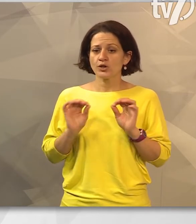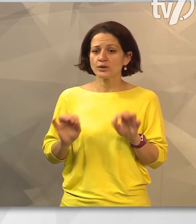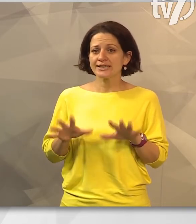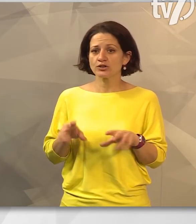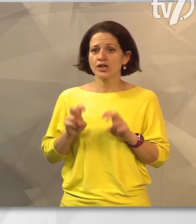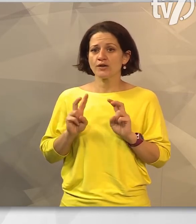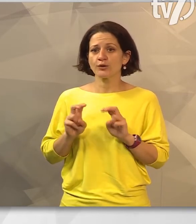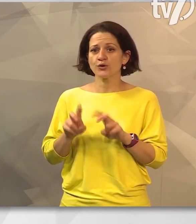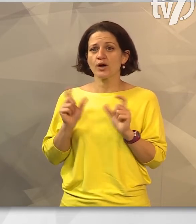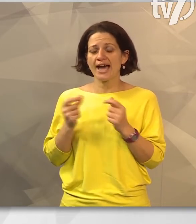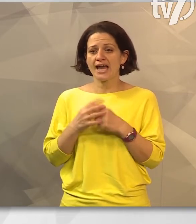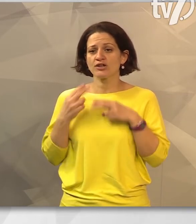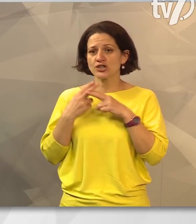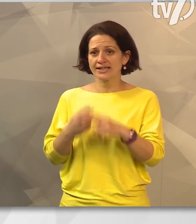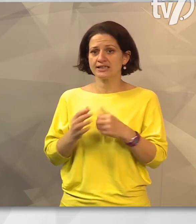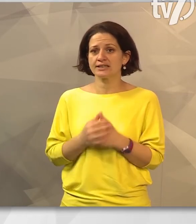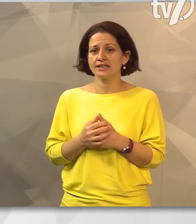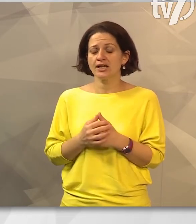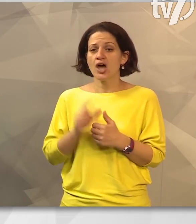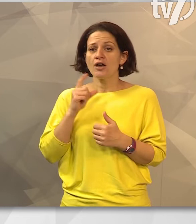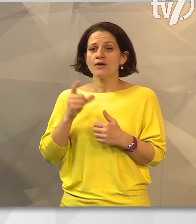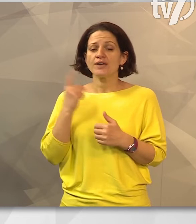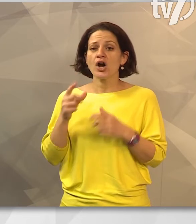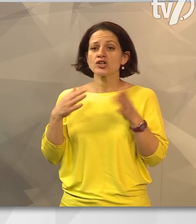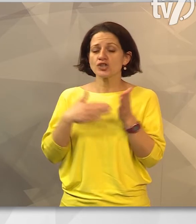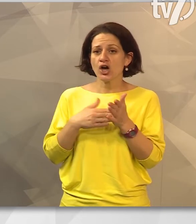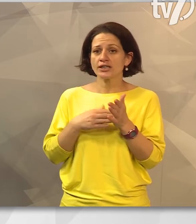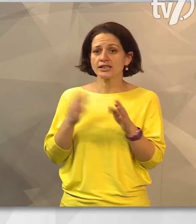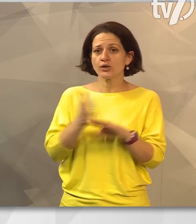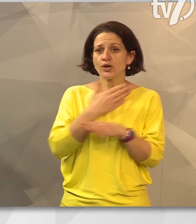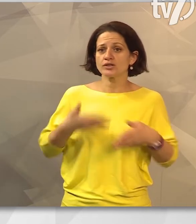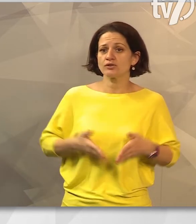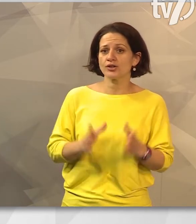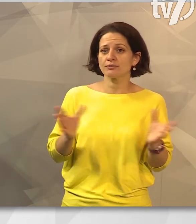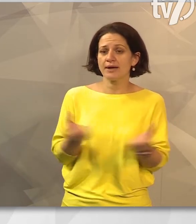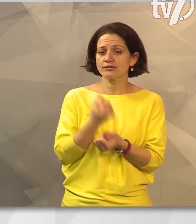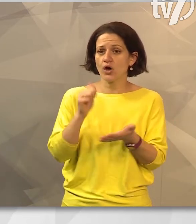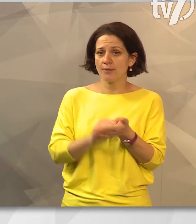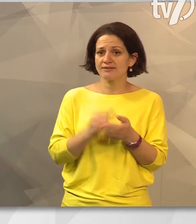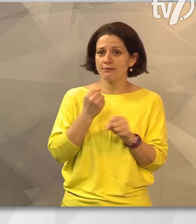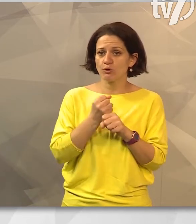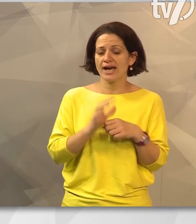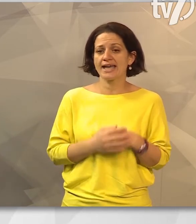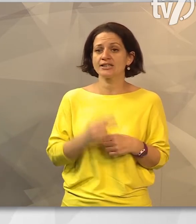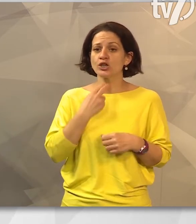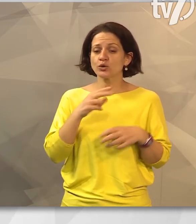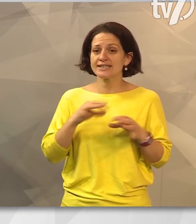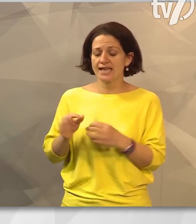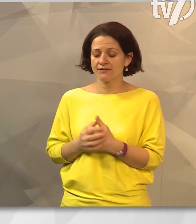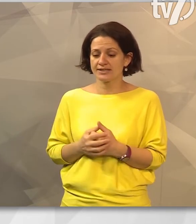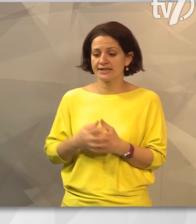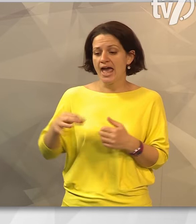Jótékonysági futógálával segíti a viha a sarki koraszülöttmentő alapítvány munkáját egy gyulai szervezet.